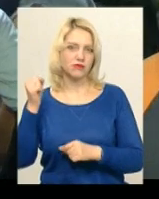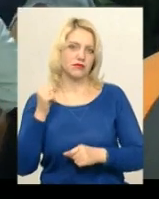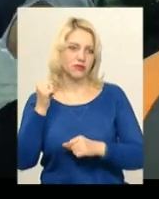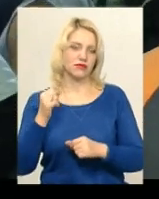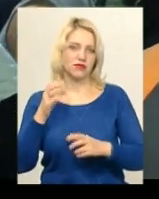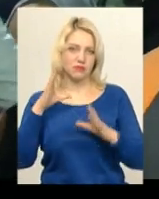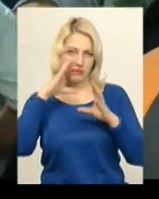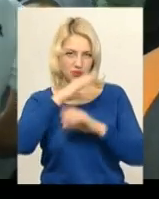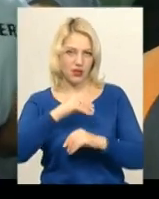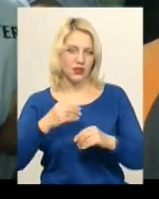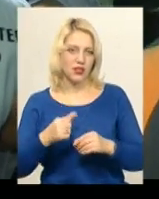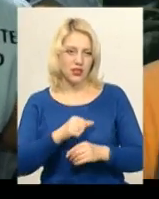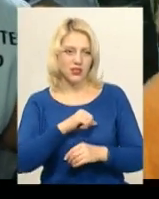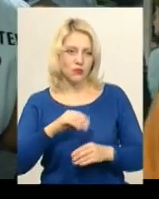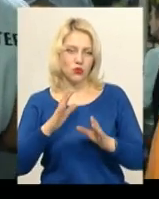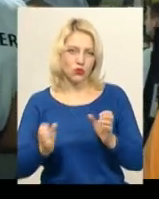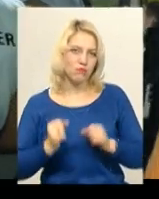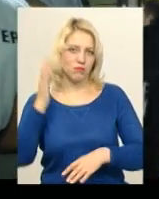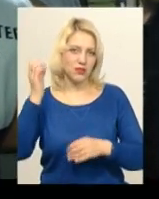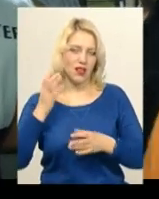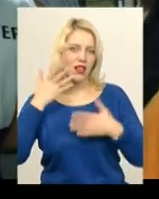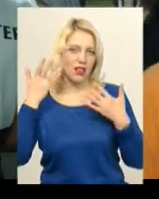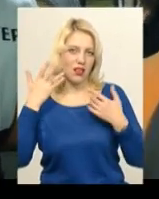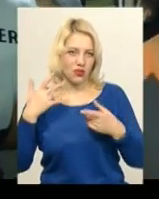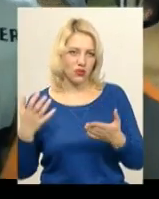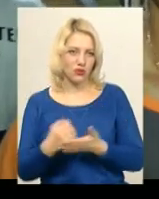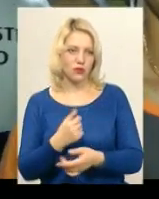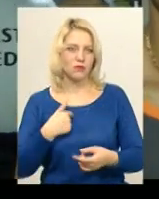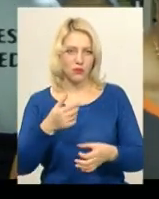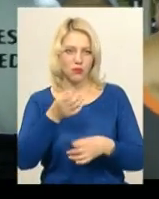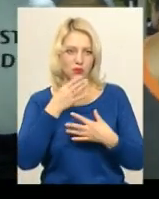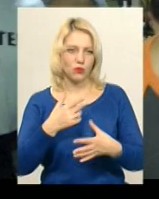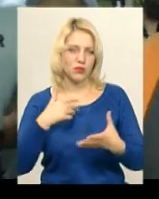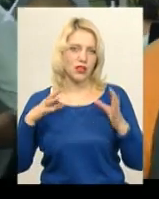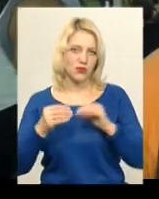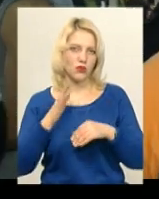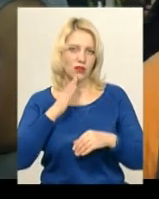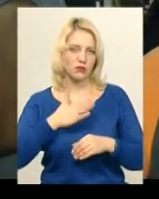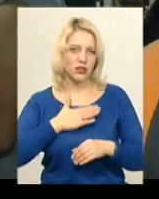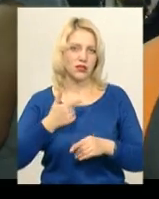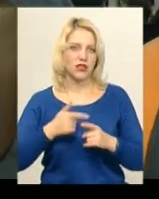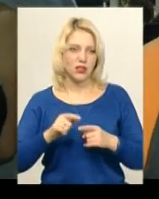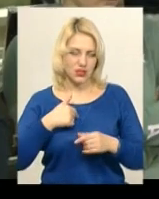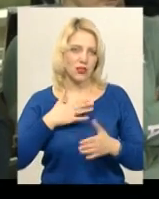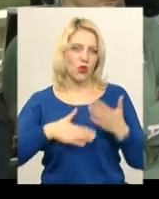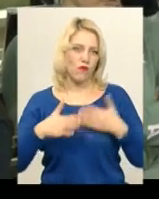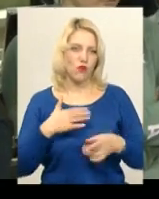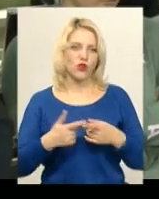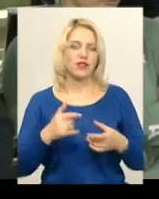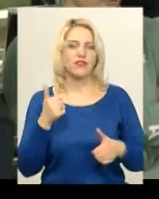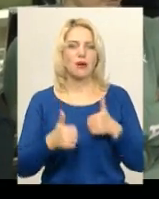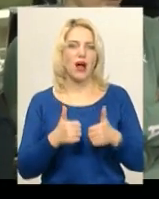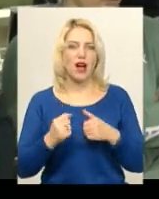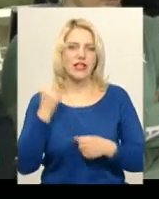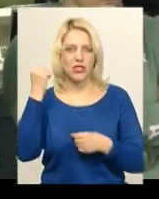йде-йде. Тільки підкидують, що вважно ви нормально, мені подобається цей результат, я задоволений. У змаганнях